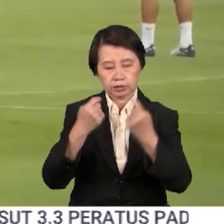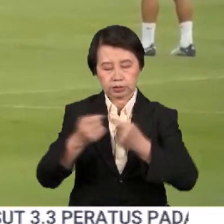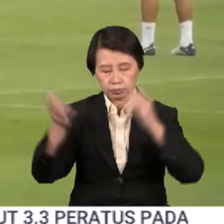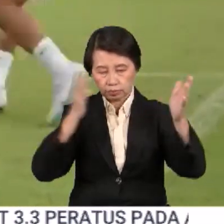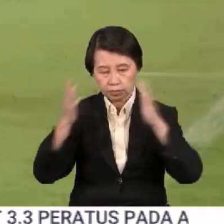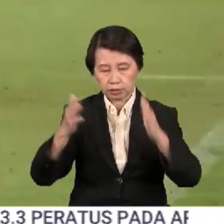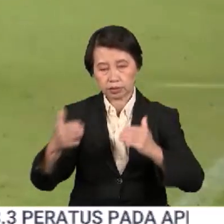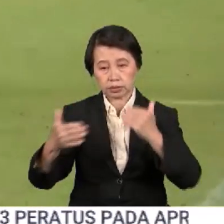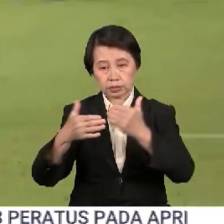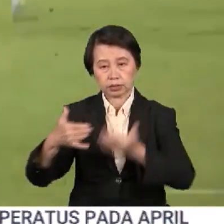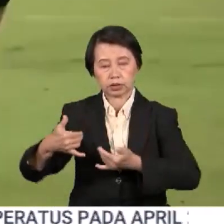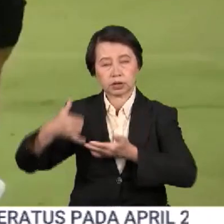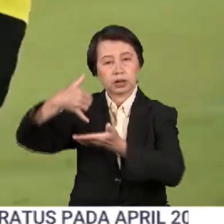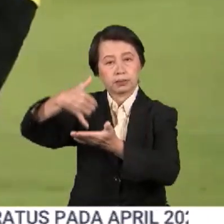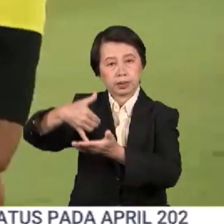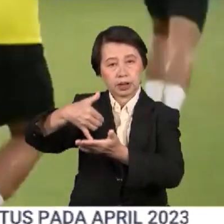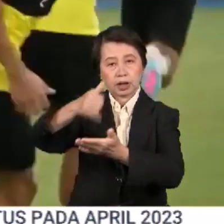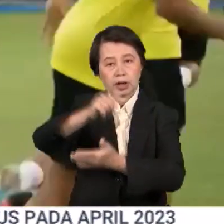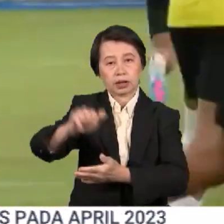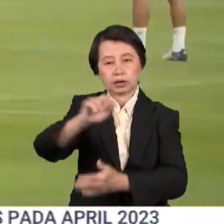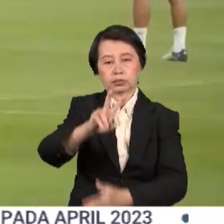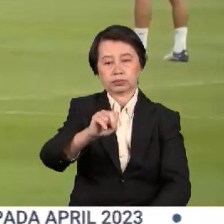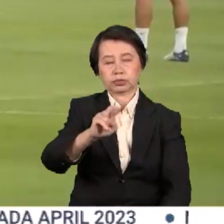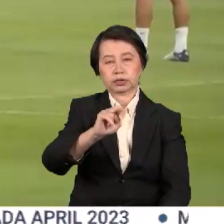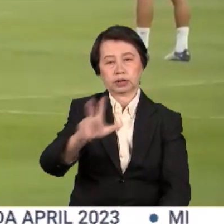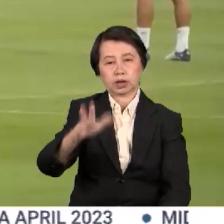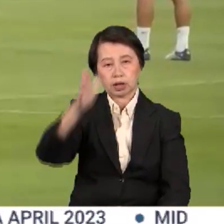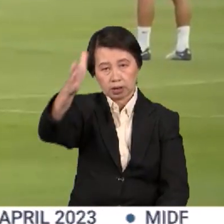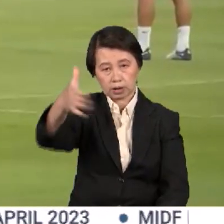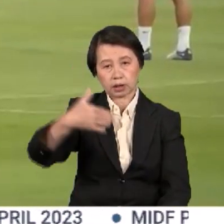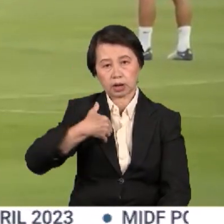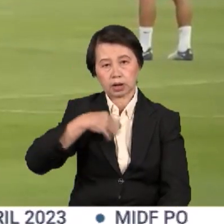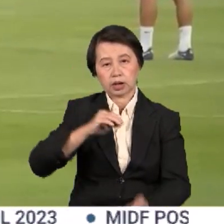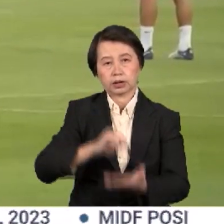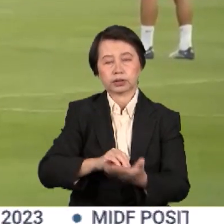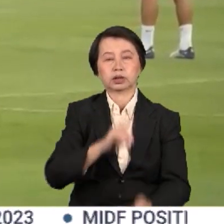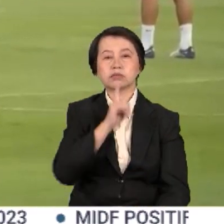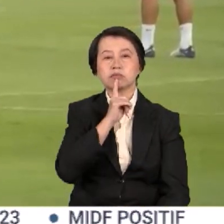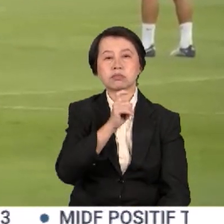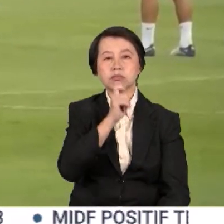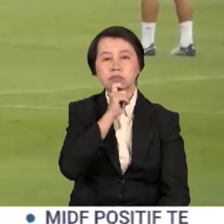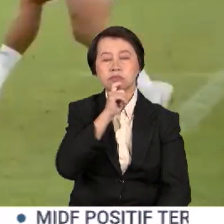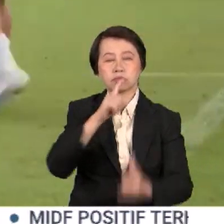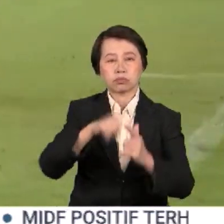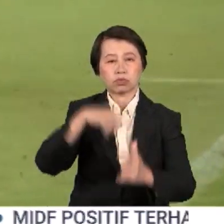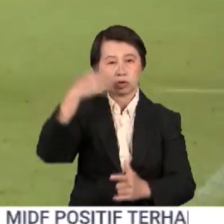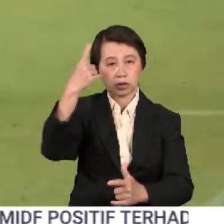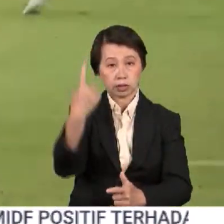menjelang Piala Asia 2023 yang akan berlangsung di Hatar Januari depan.